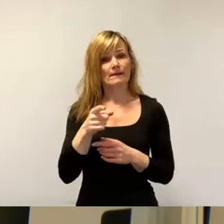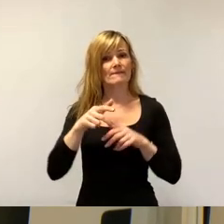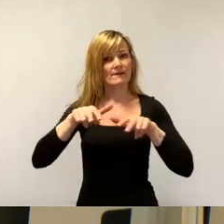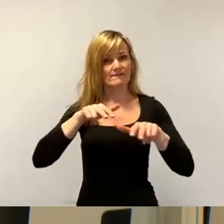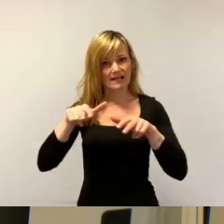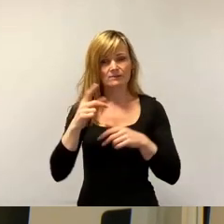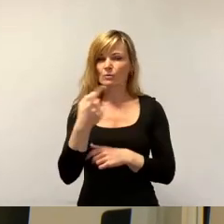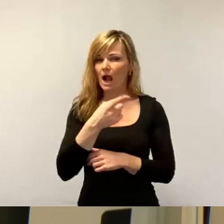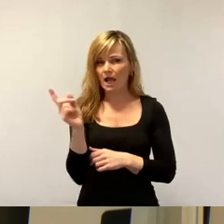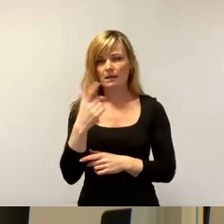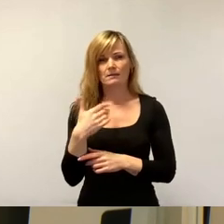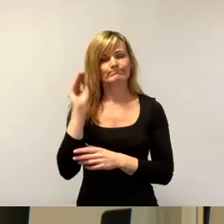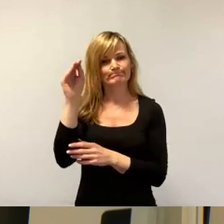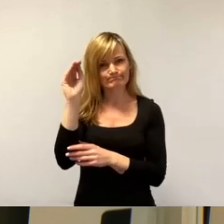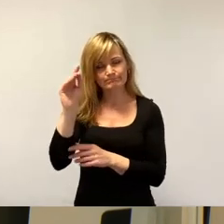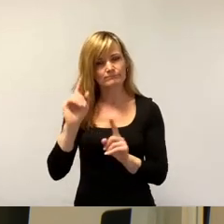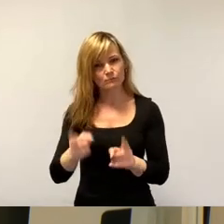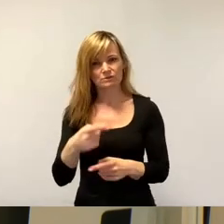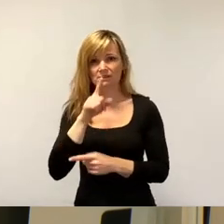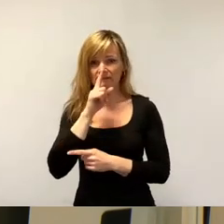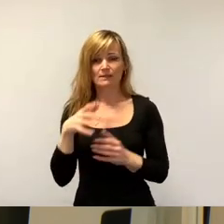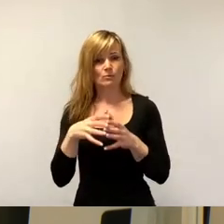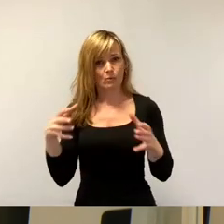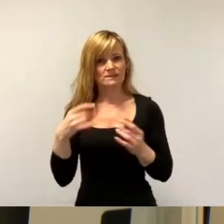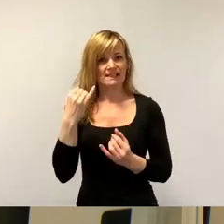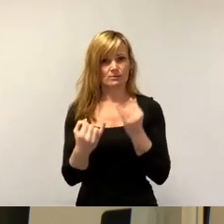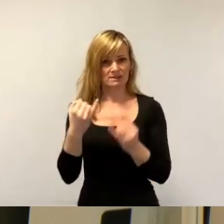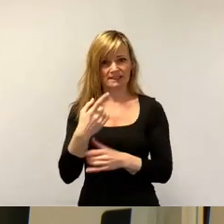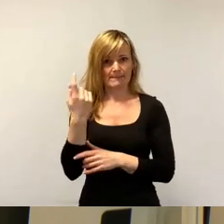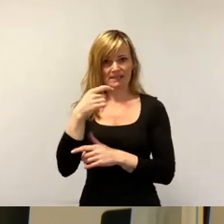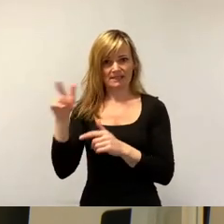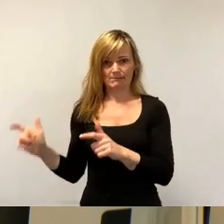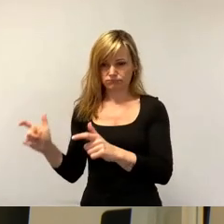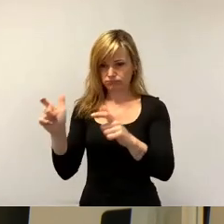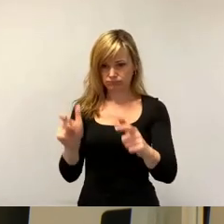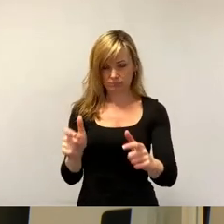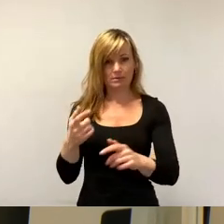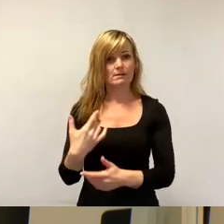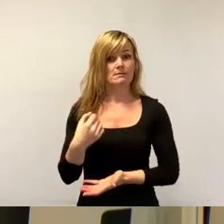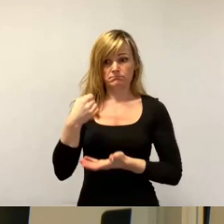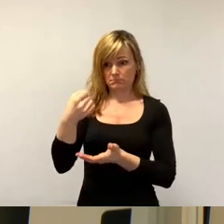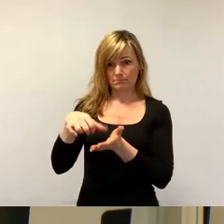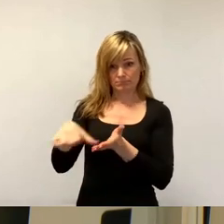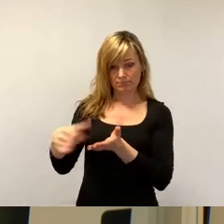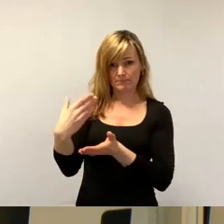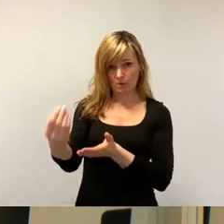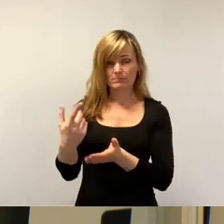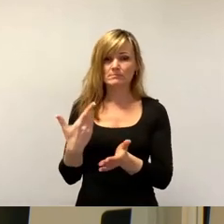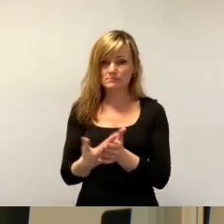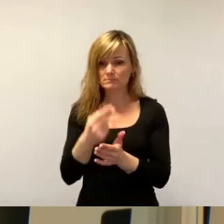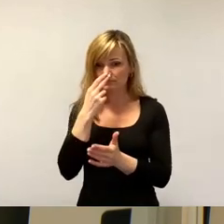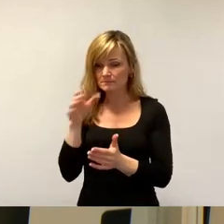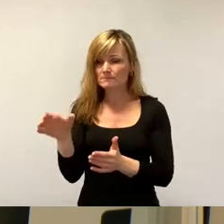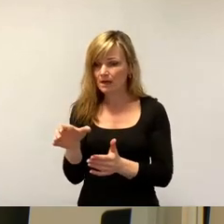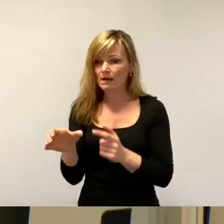Und wenn die Ansiedlung eines großen Industriebetriebes hier subventioniert wird, dann sollte man doch bereits Ersatzflächen für verdrängte Karmusener Schublade